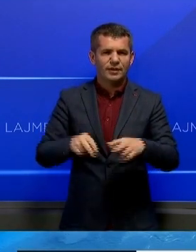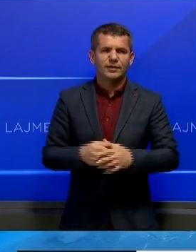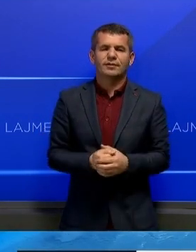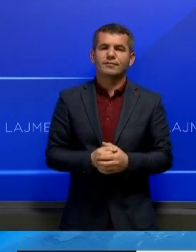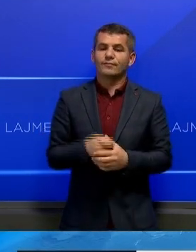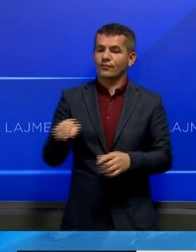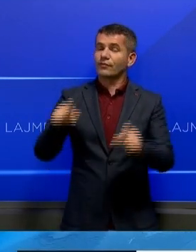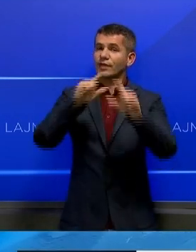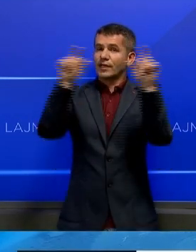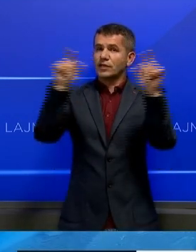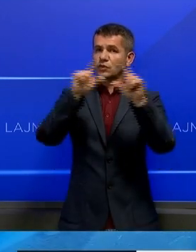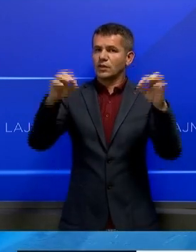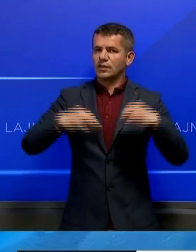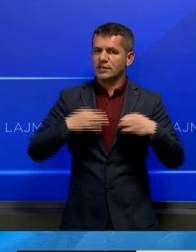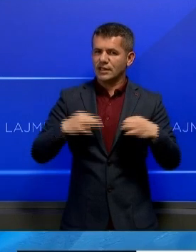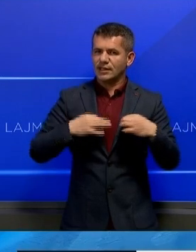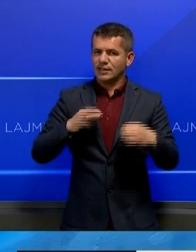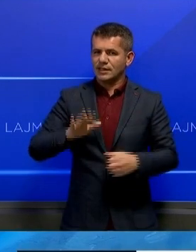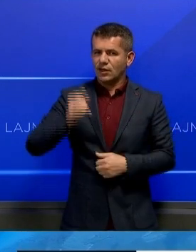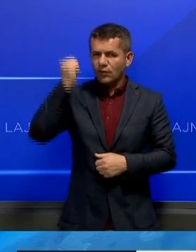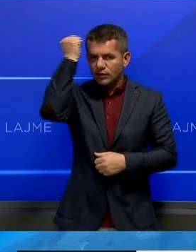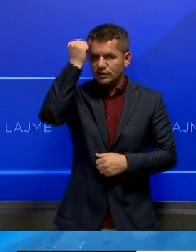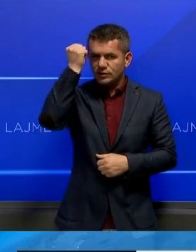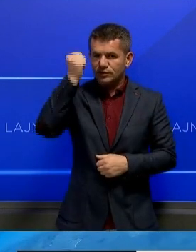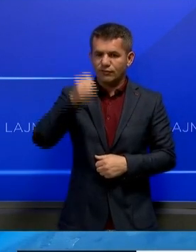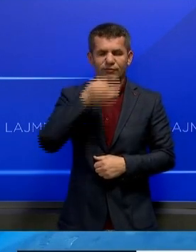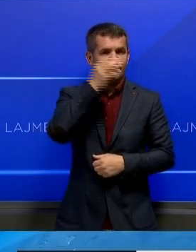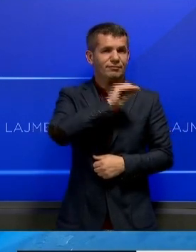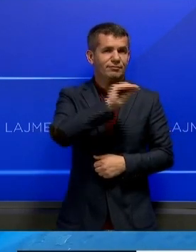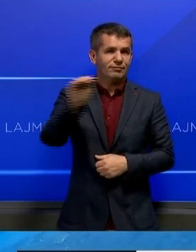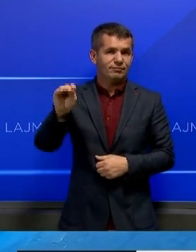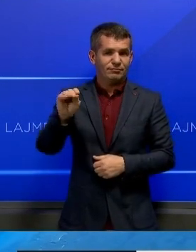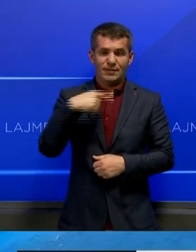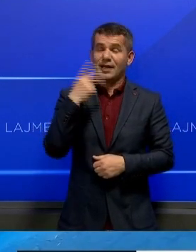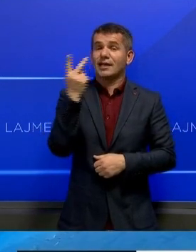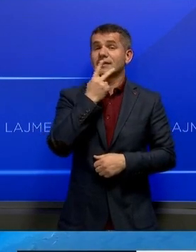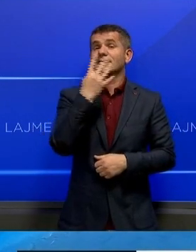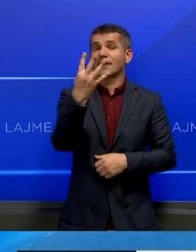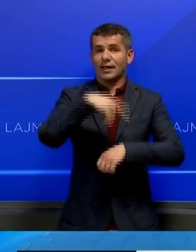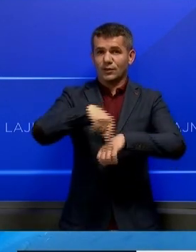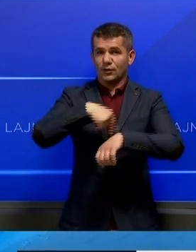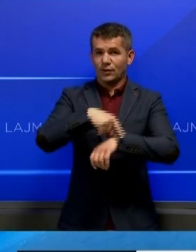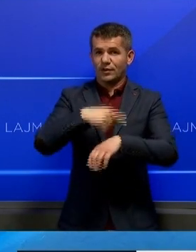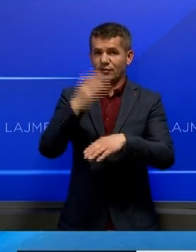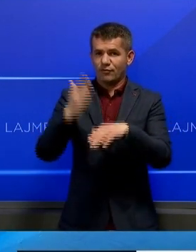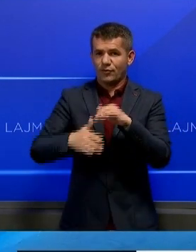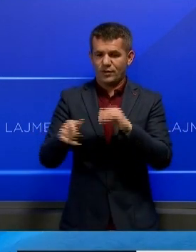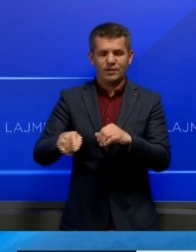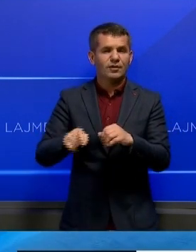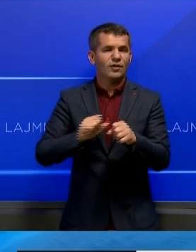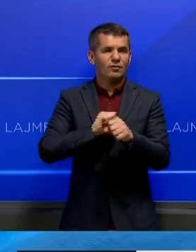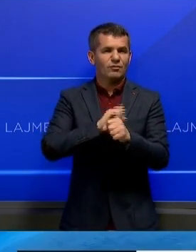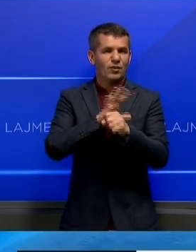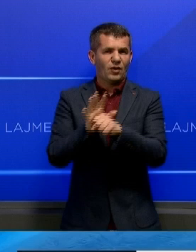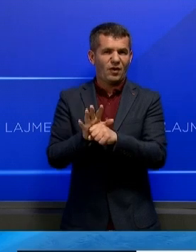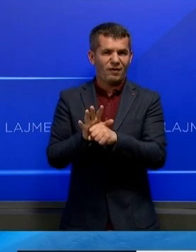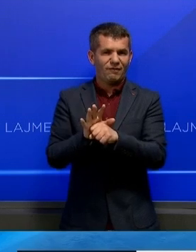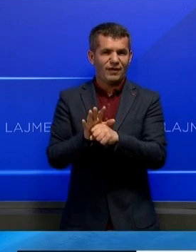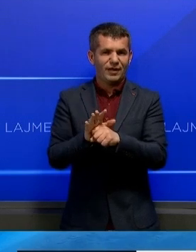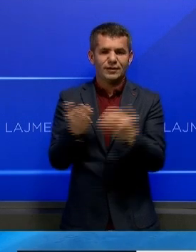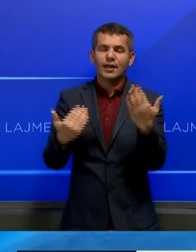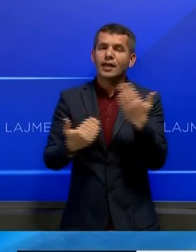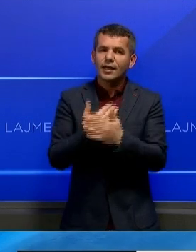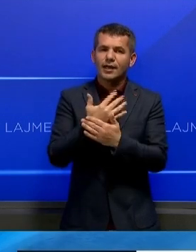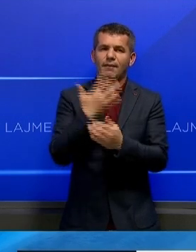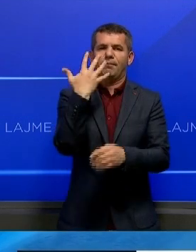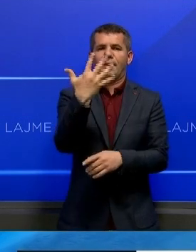Institutit Komtari Shëndetsis Publike ka bërtë ditur se në 24 orët e fundit me virusin COVID-19 kanë